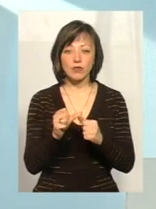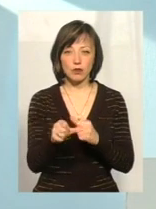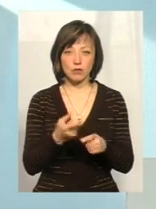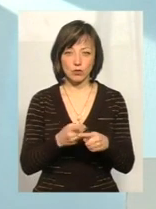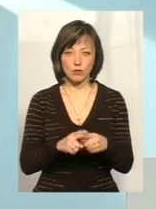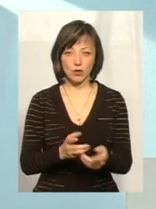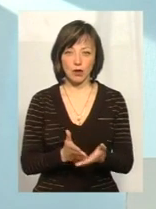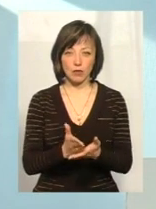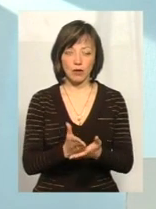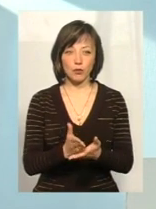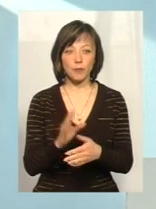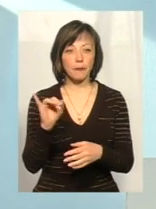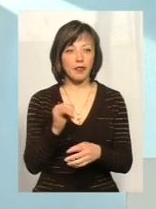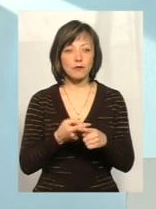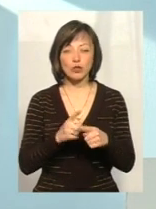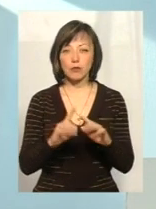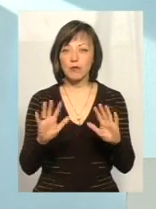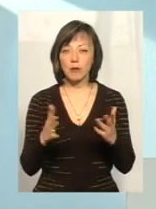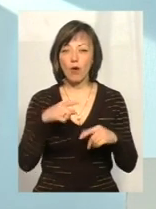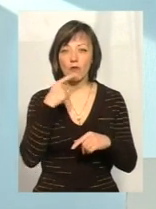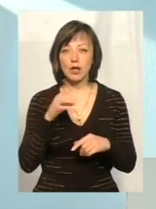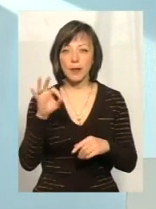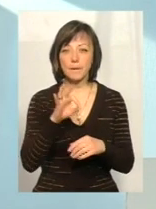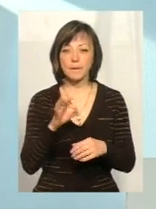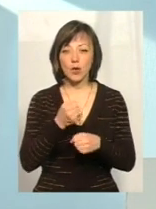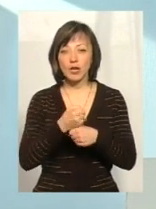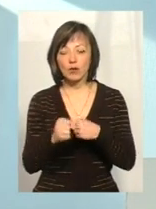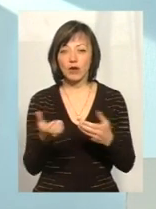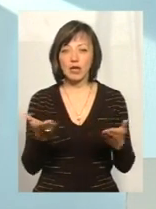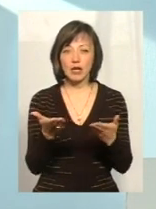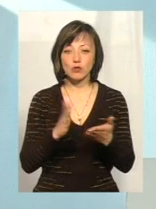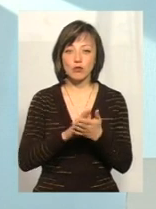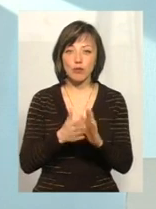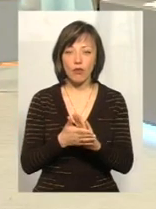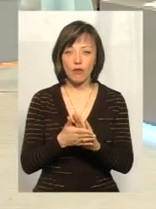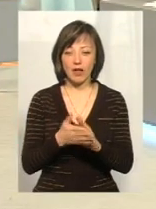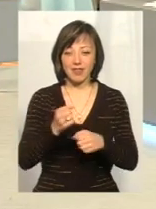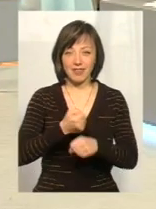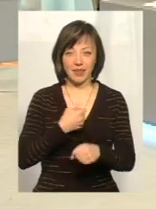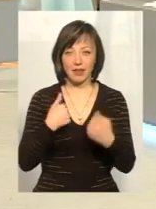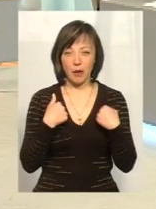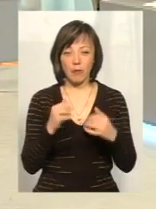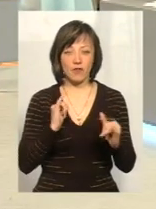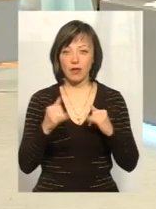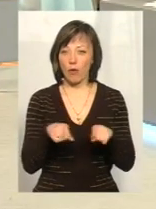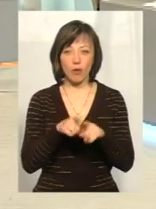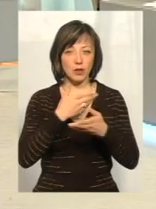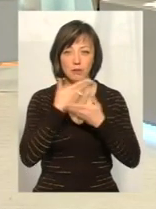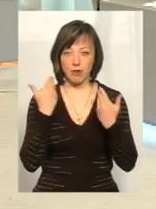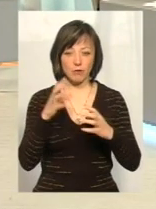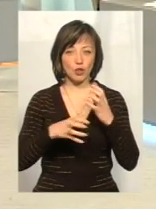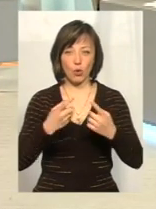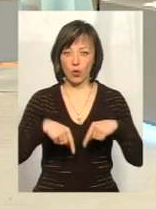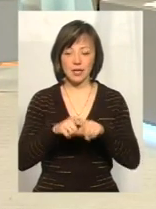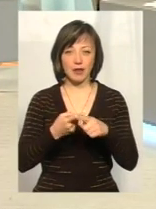в цьому напрямку. І в даному випадку говорити про диктування якихось там, диктування нам нашої поведінки, такого не має.